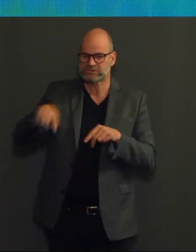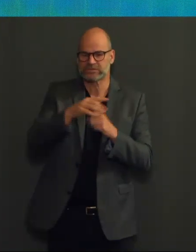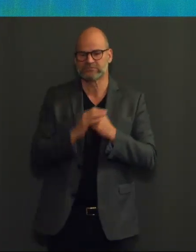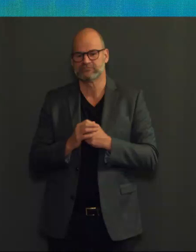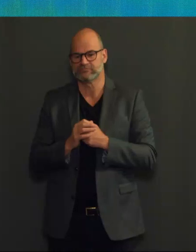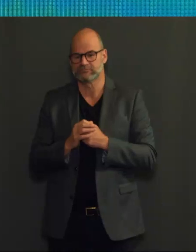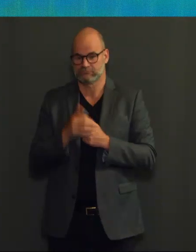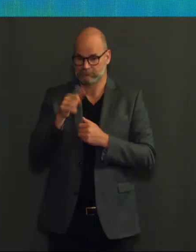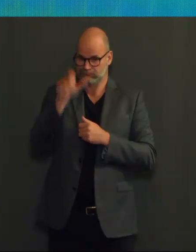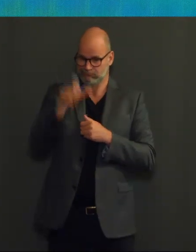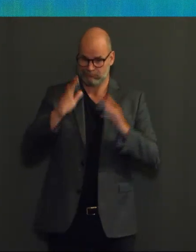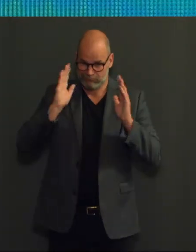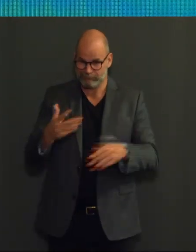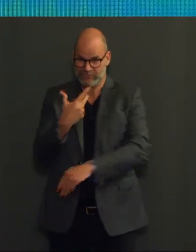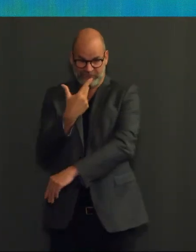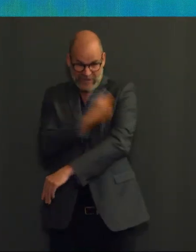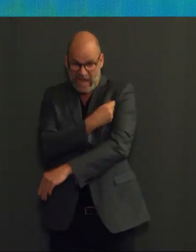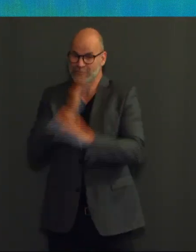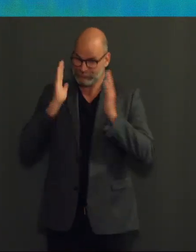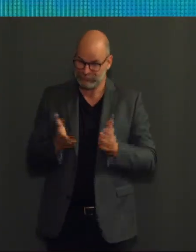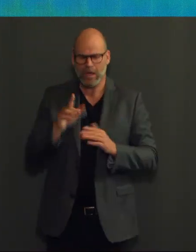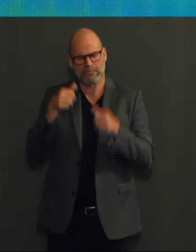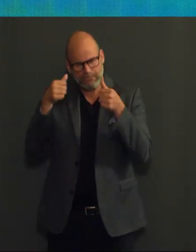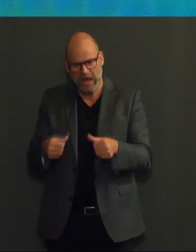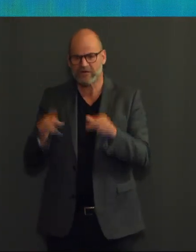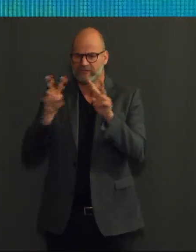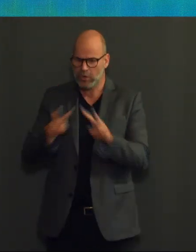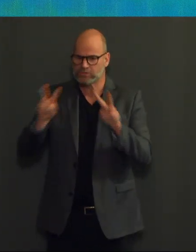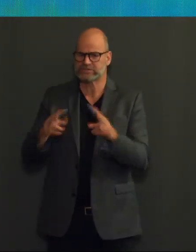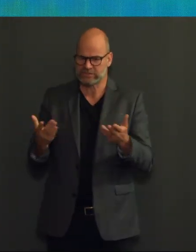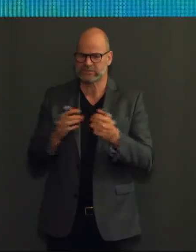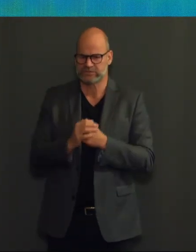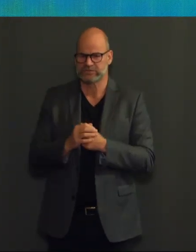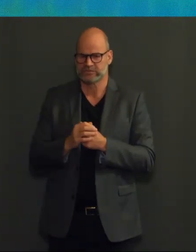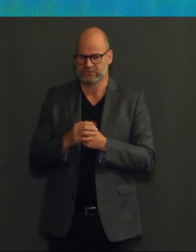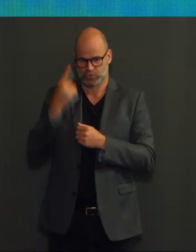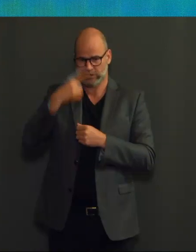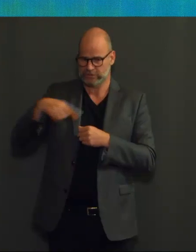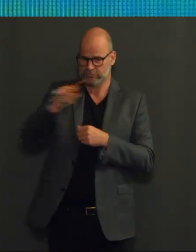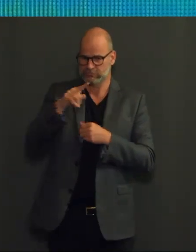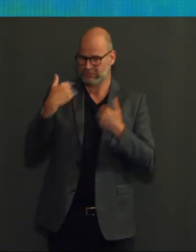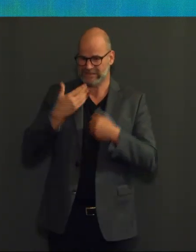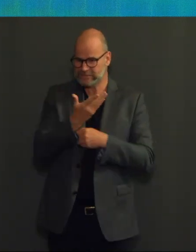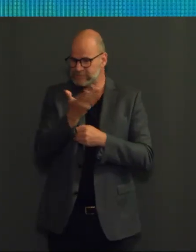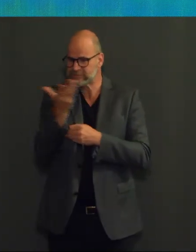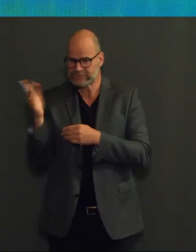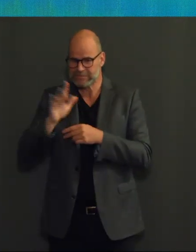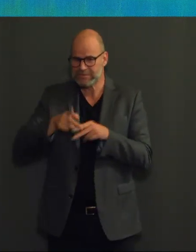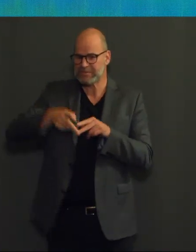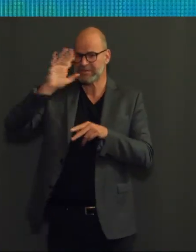Zoals u weet stoomt de vaccinatiecampagne goed door. Meer en meer mensen worden beschermd door het vaccin